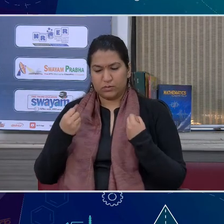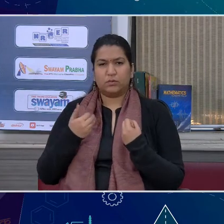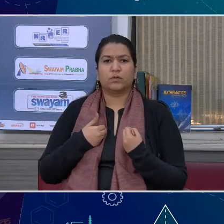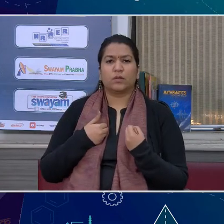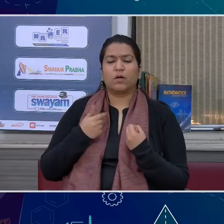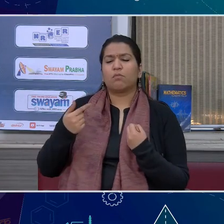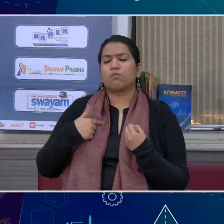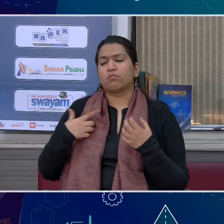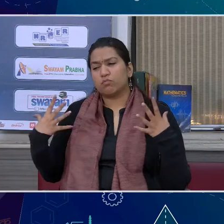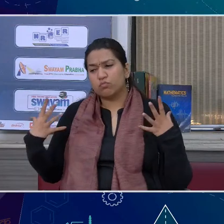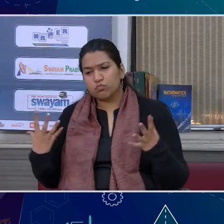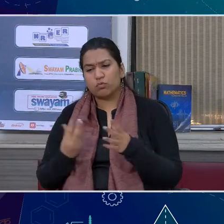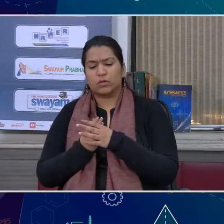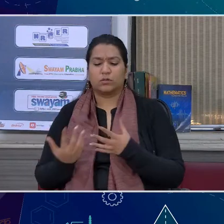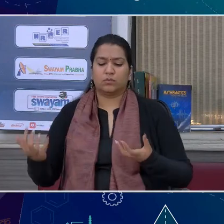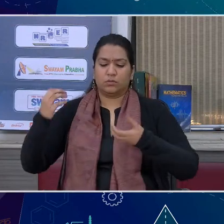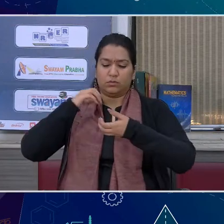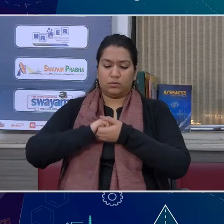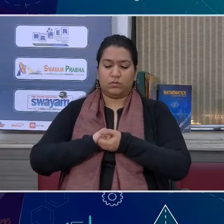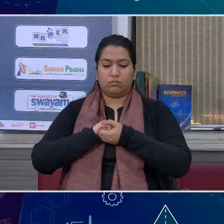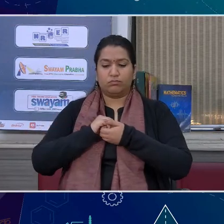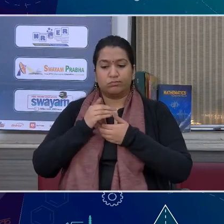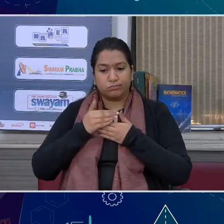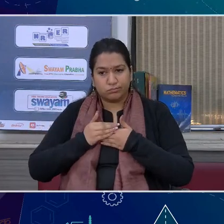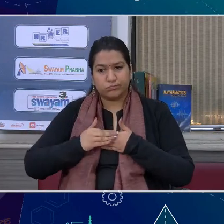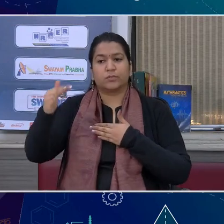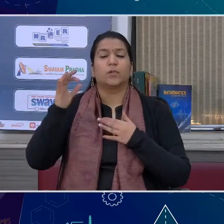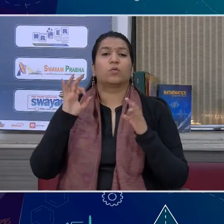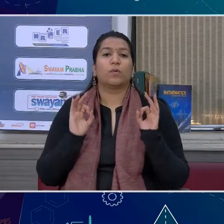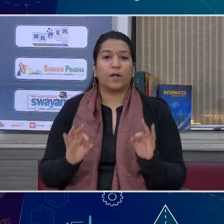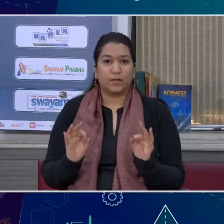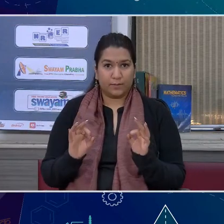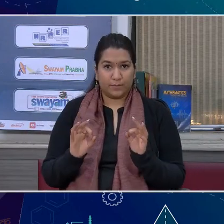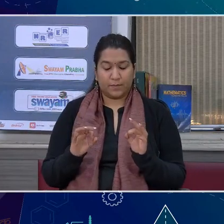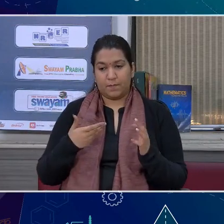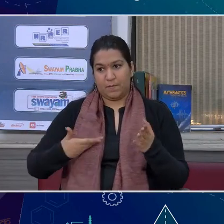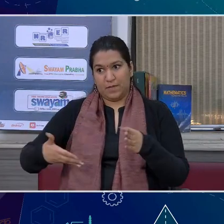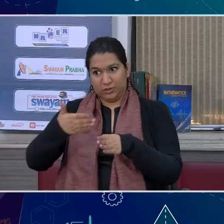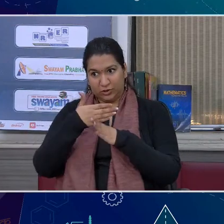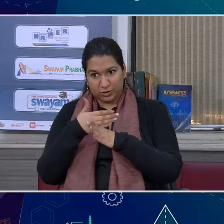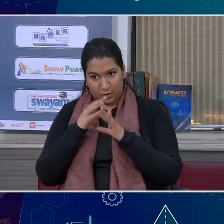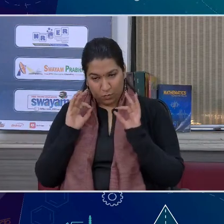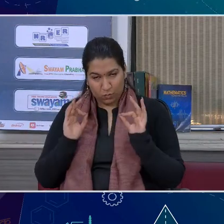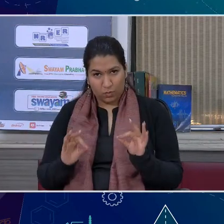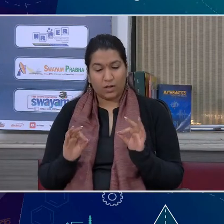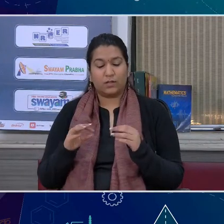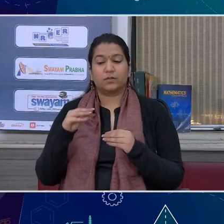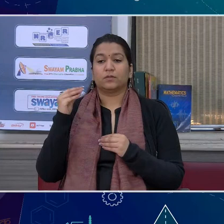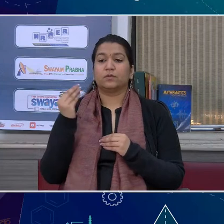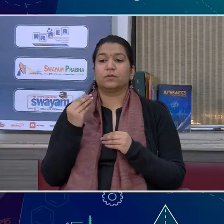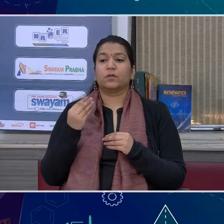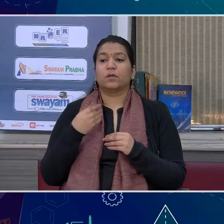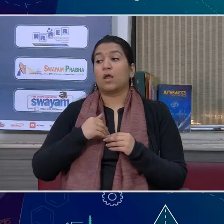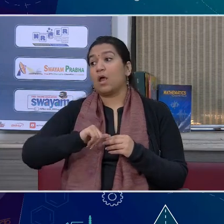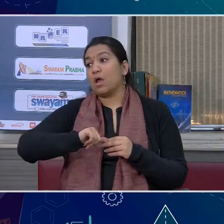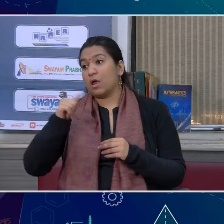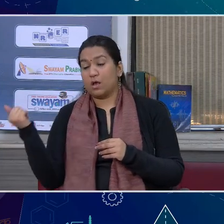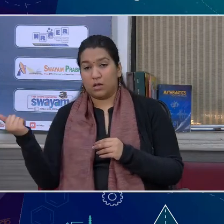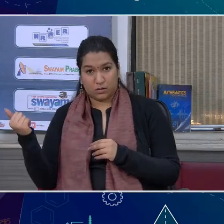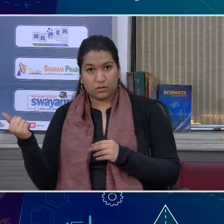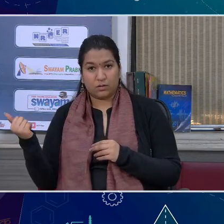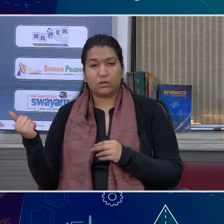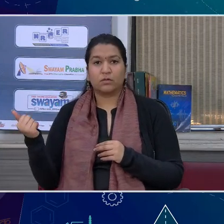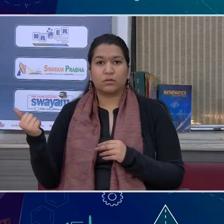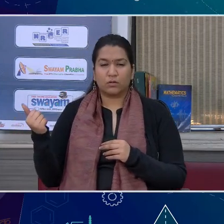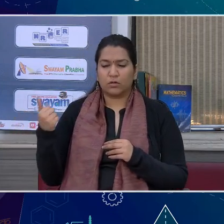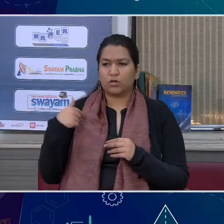जूल के आदे चलेंगे तो एक अच्छे समाज का निर्मान करेंगे जिसमें स्यायोग भी होगा और जिसमें दूसरों के स्वर की